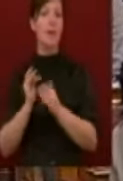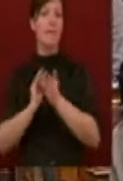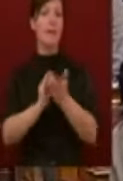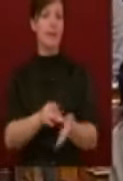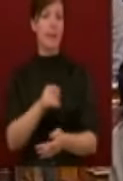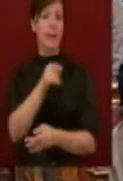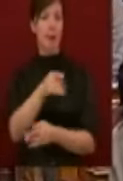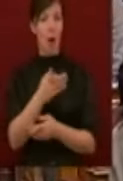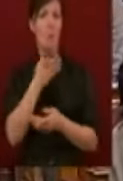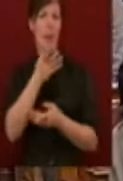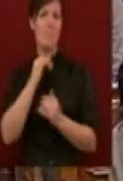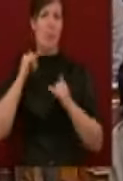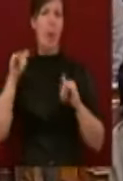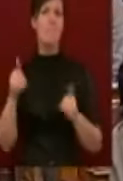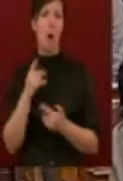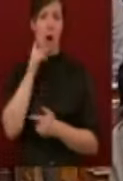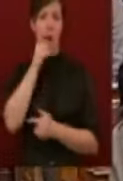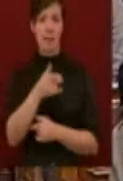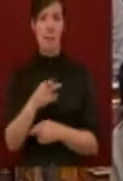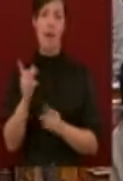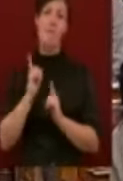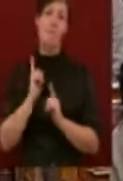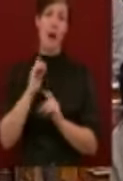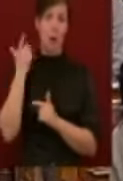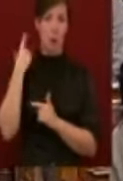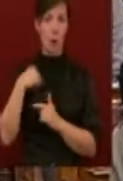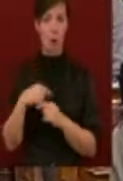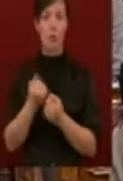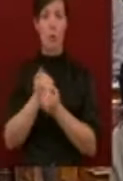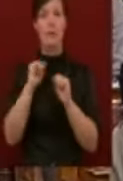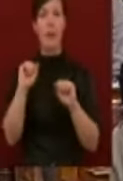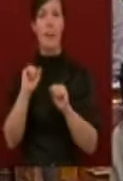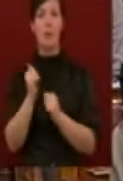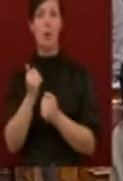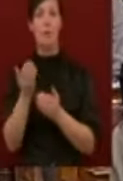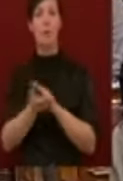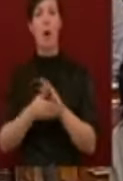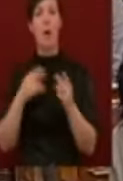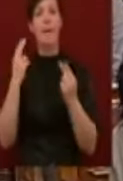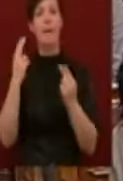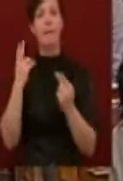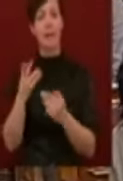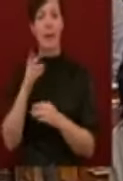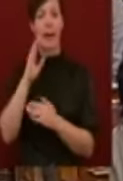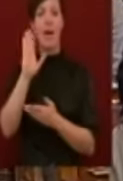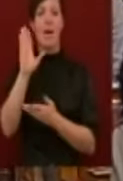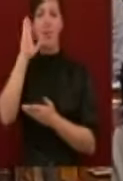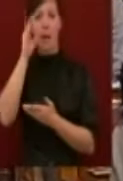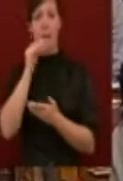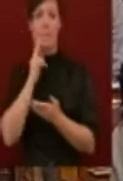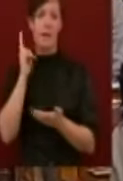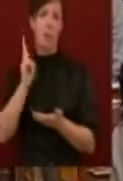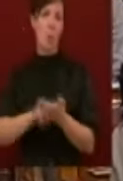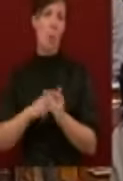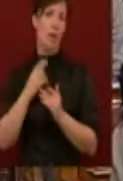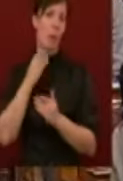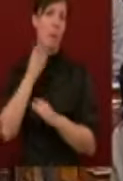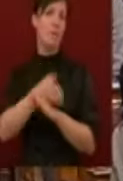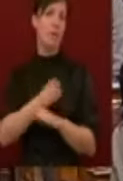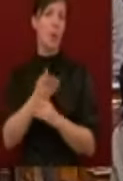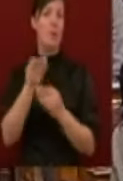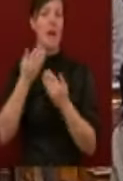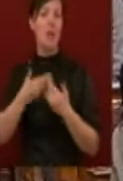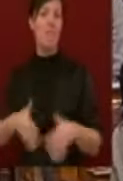lesz. Várható volt, hogy az emberi jogokra és a demokratikus alapértékekre való hivatkozás veszít hiteléből. A demokrácia